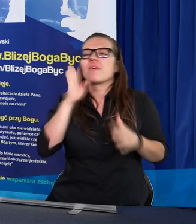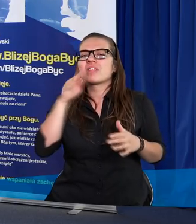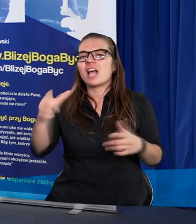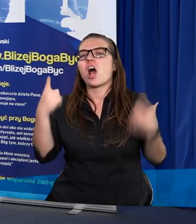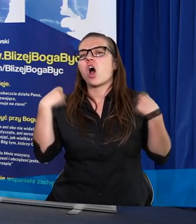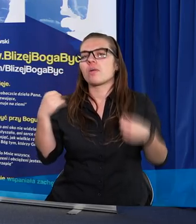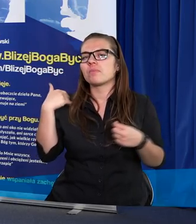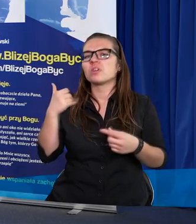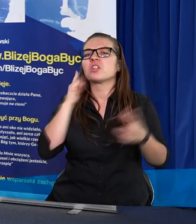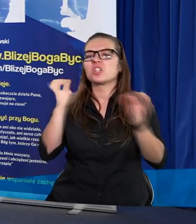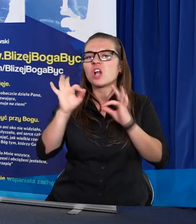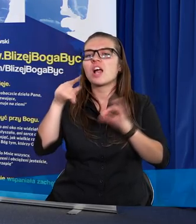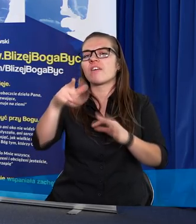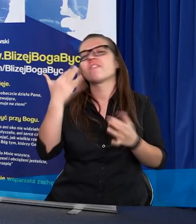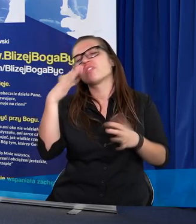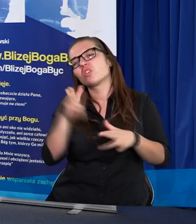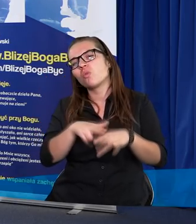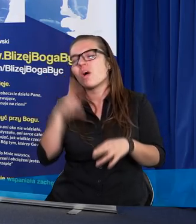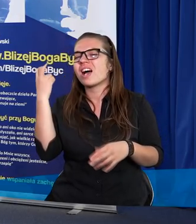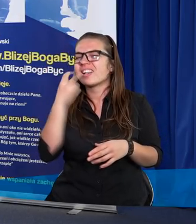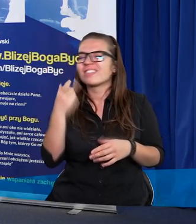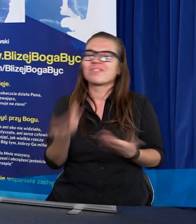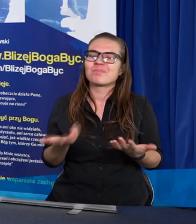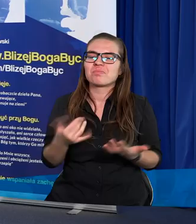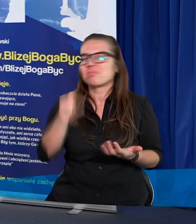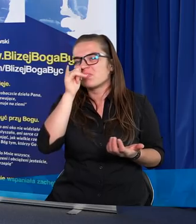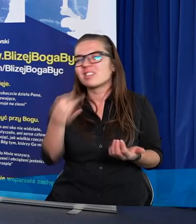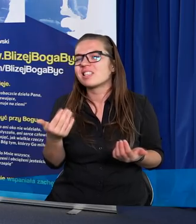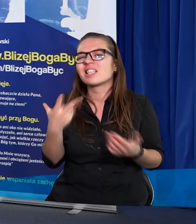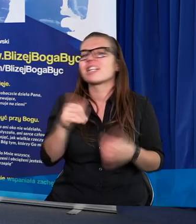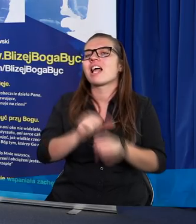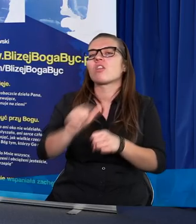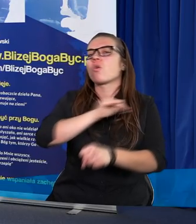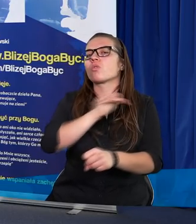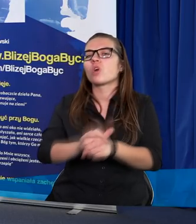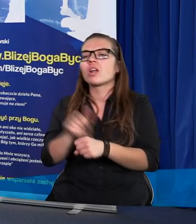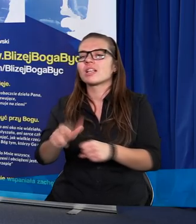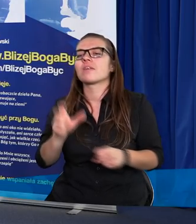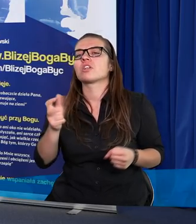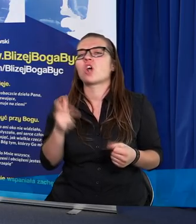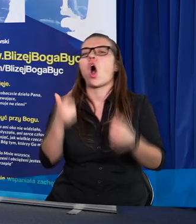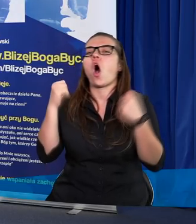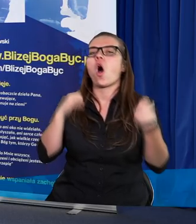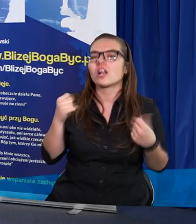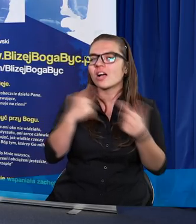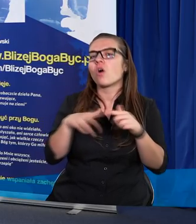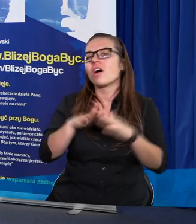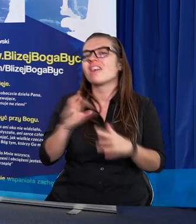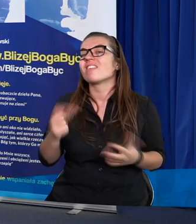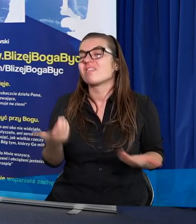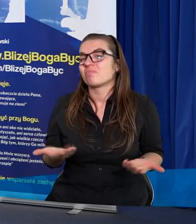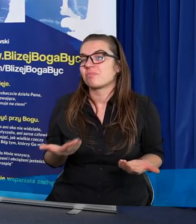taka dowiedziałaby się, że wiele rzeczy, które ją interesują, niestety nie są zgodne z tym, czego oczekuje kościół, więc